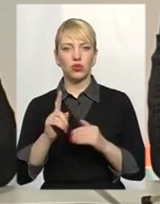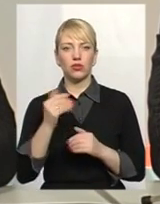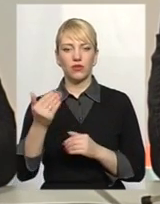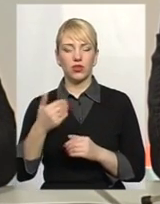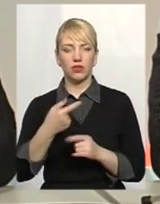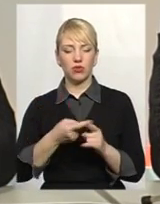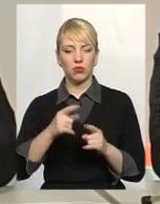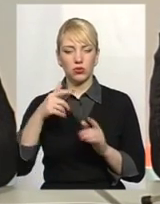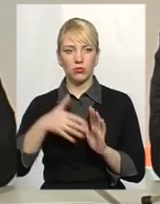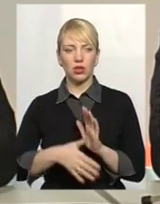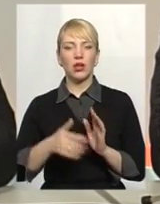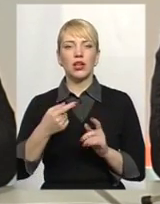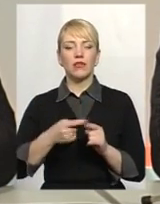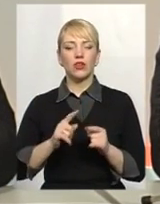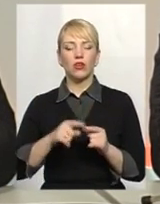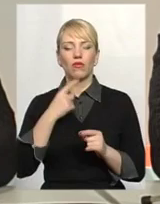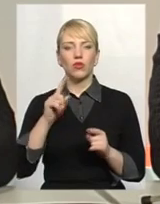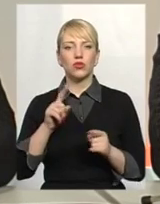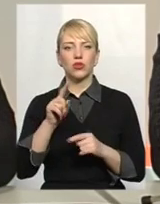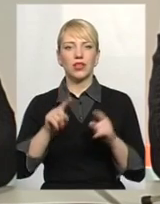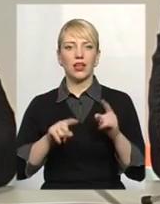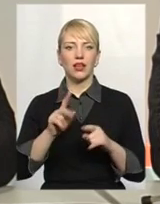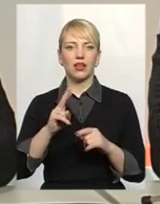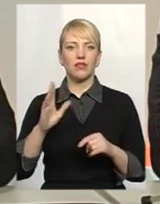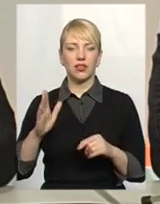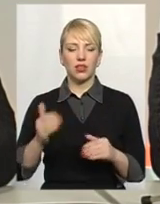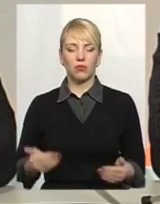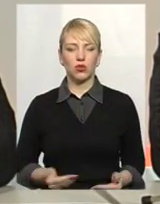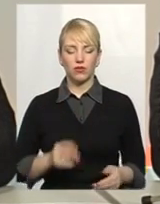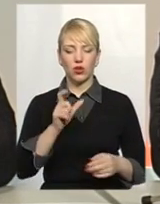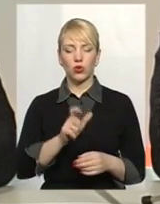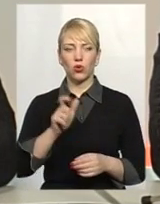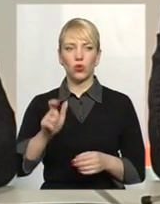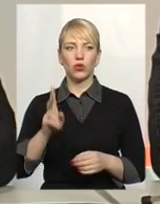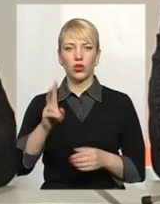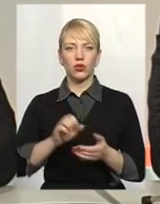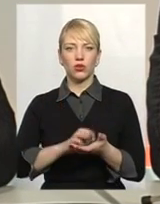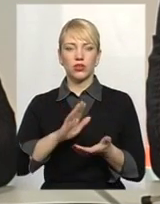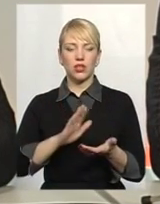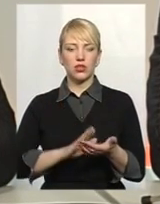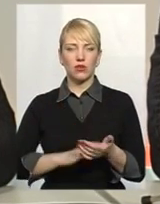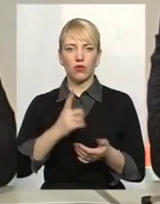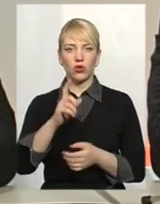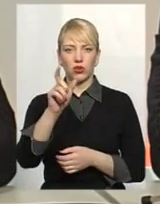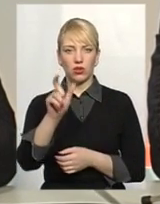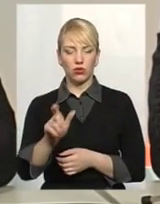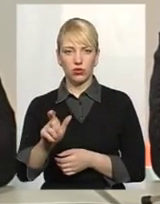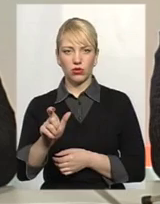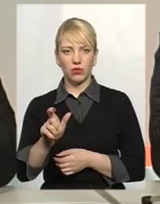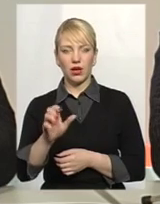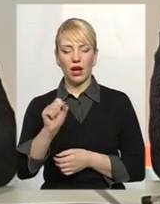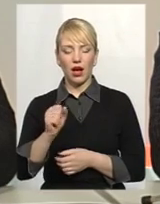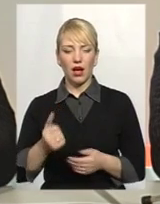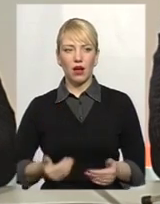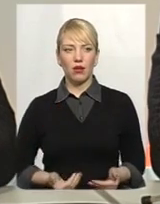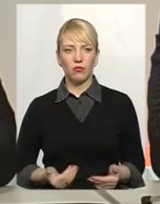розуміють? Розуміють вони під тим, що в деяких квартирах проживають люди, які зареєстровані в одній особі, в певній квартирі, а